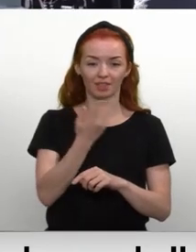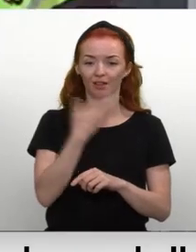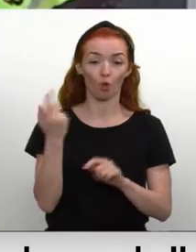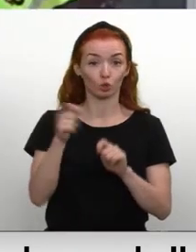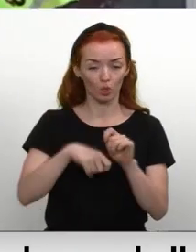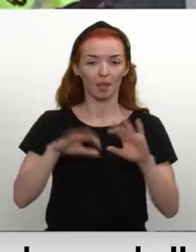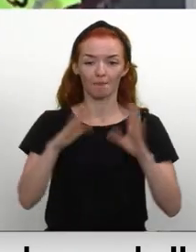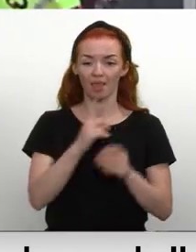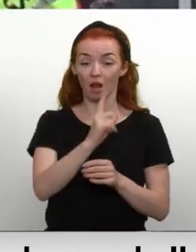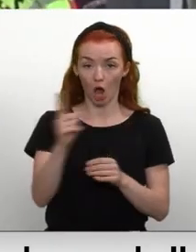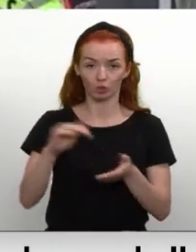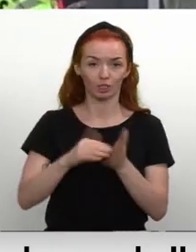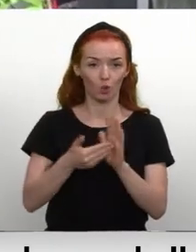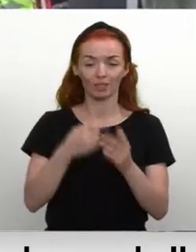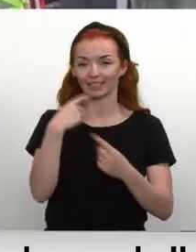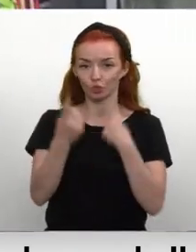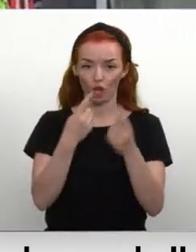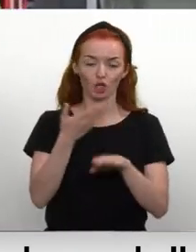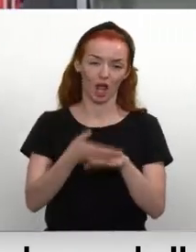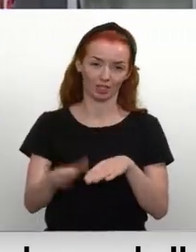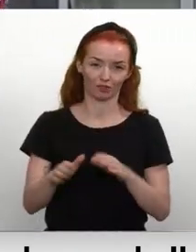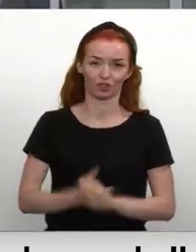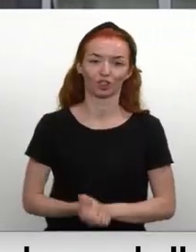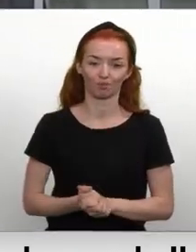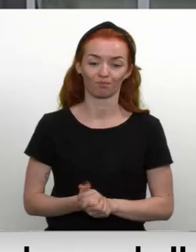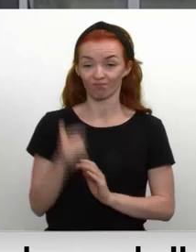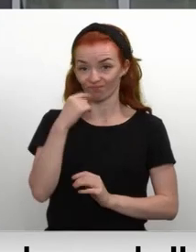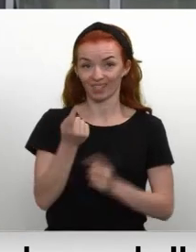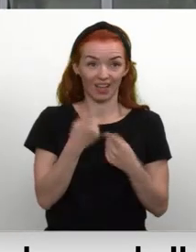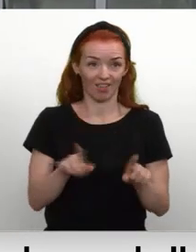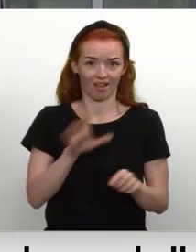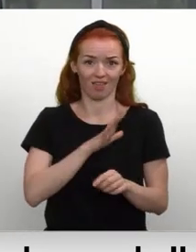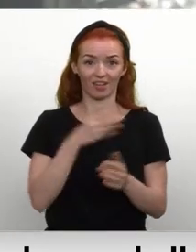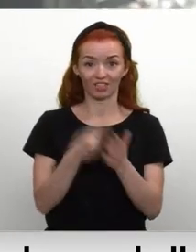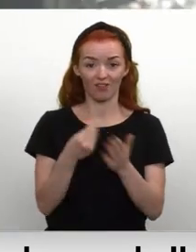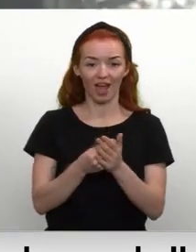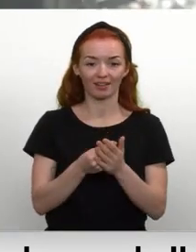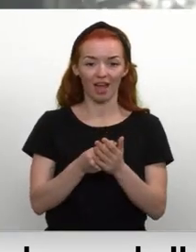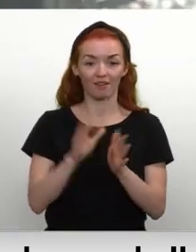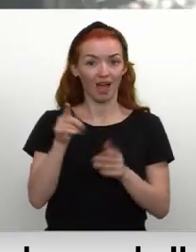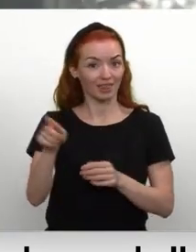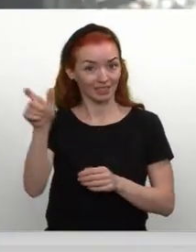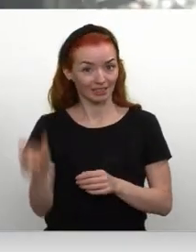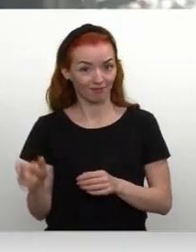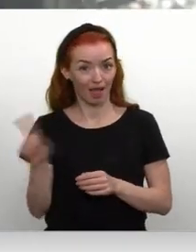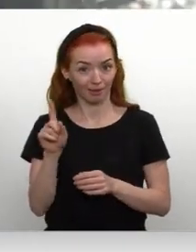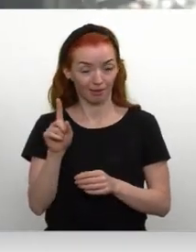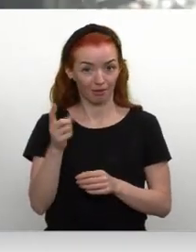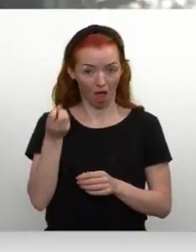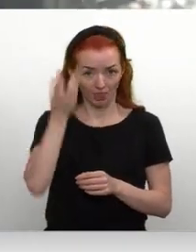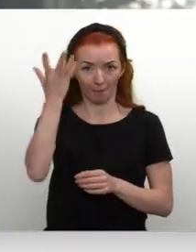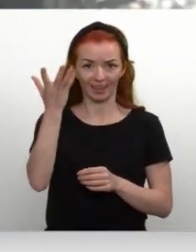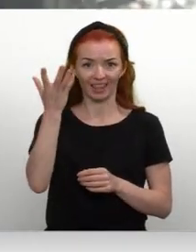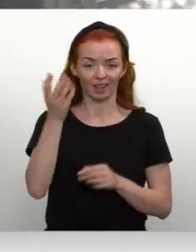sodīts, taču katru situāciju izrunāšot atsevišķi. Savādāk jau nevar izvērtēt, cik tie cilvēki ir atapīgi tādās